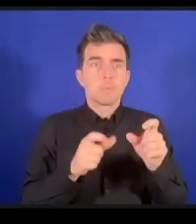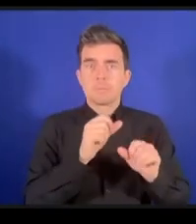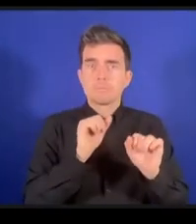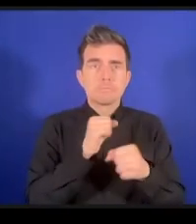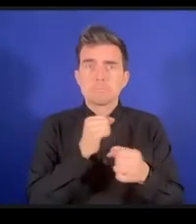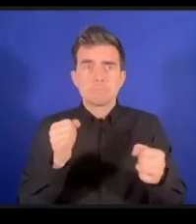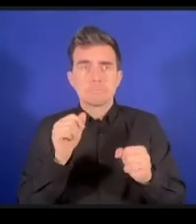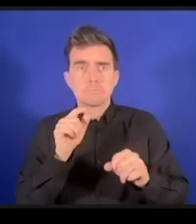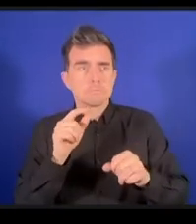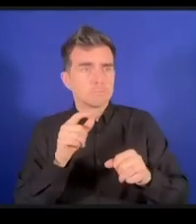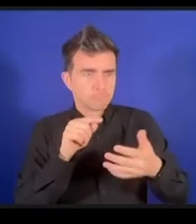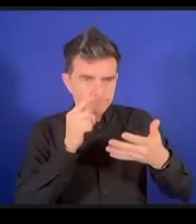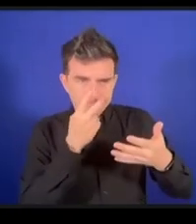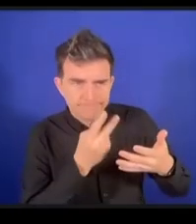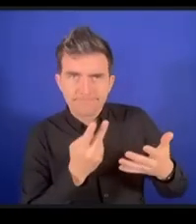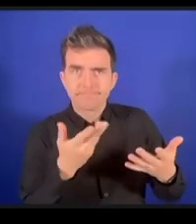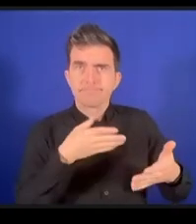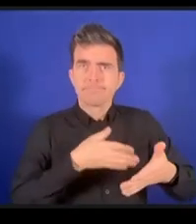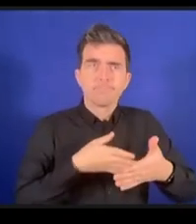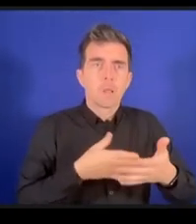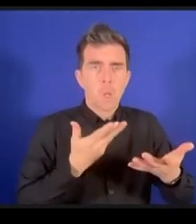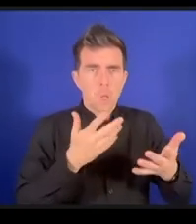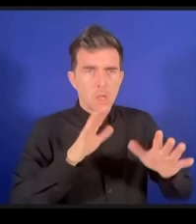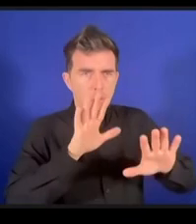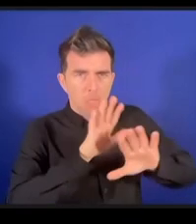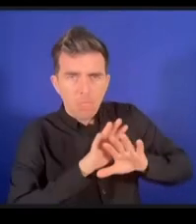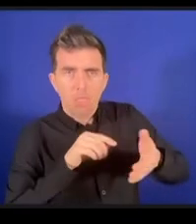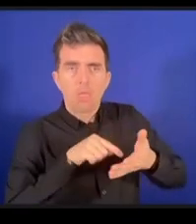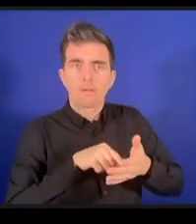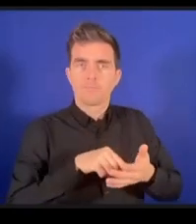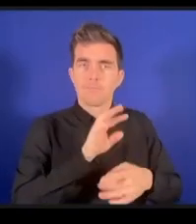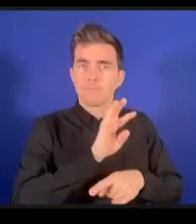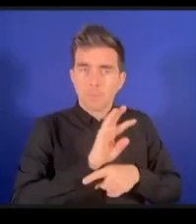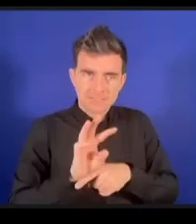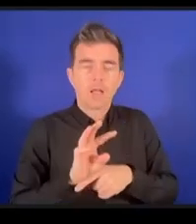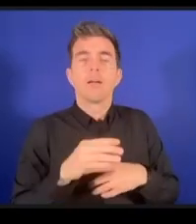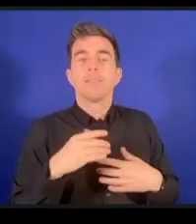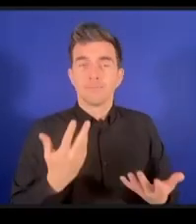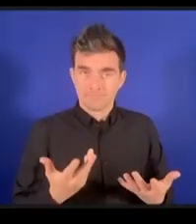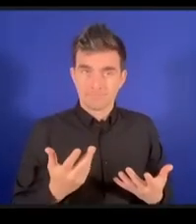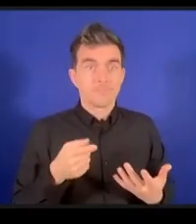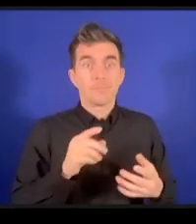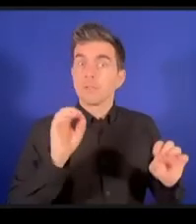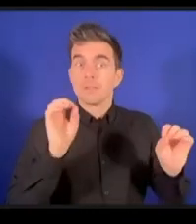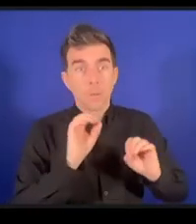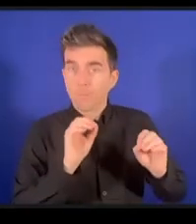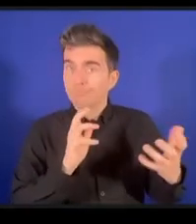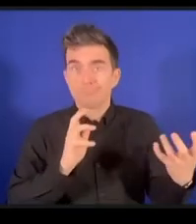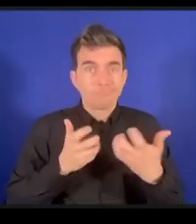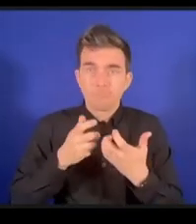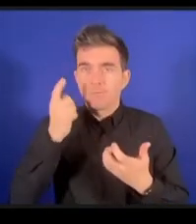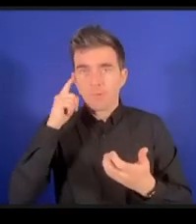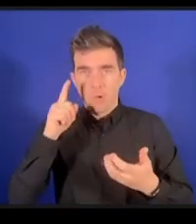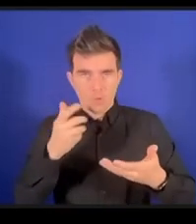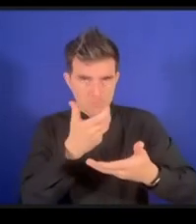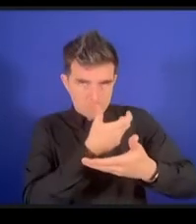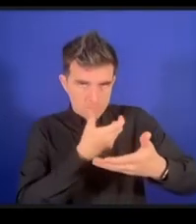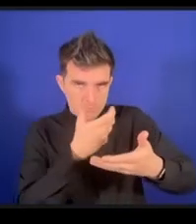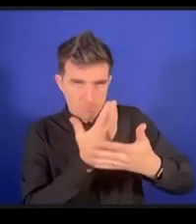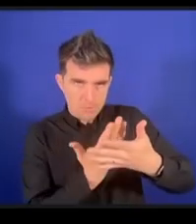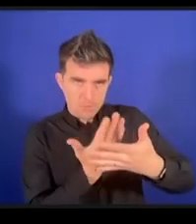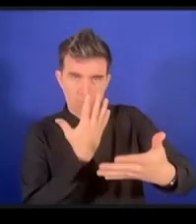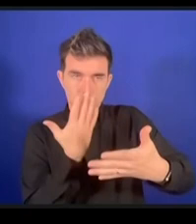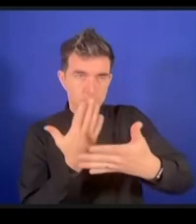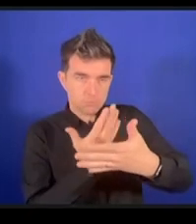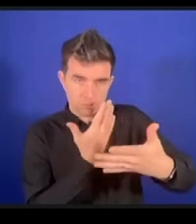あるいは法的な責任ということが関係しているかもしれません585というのがアメリカに